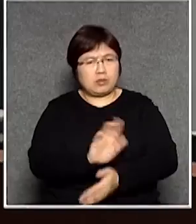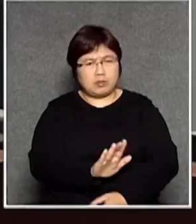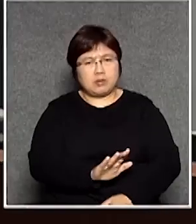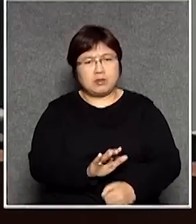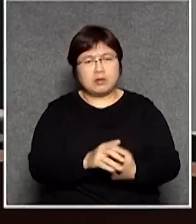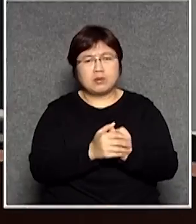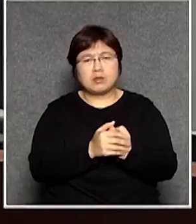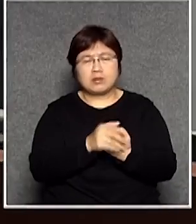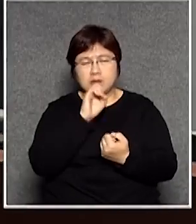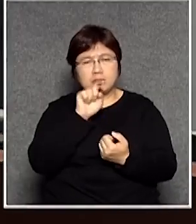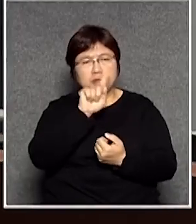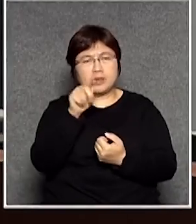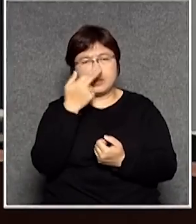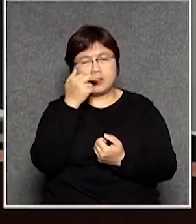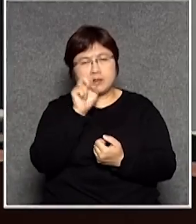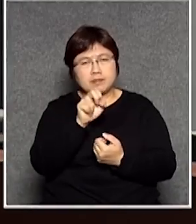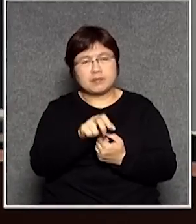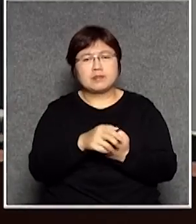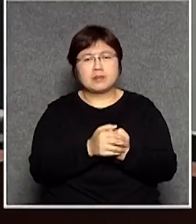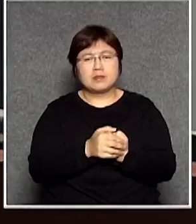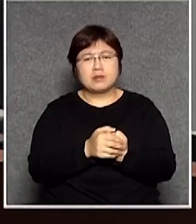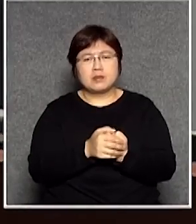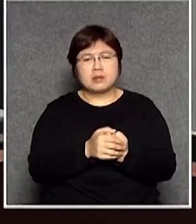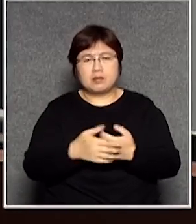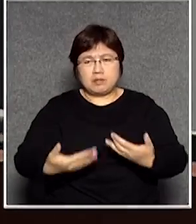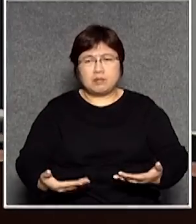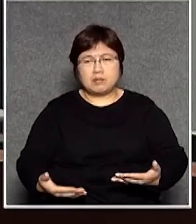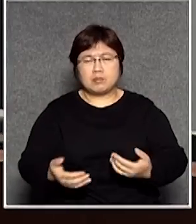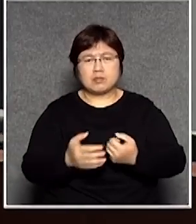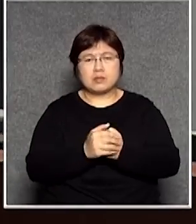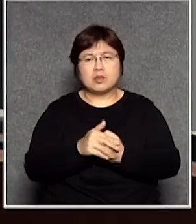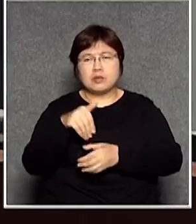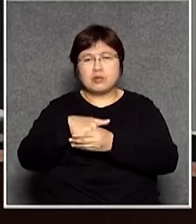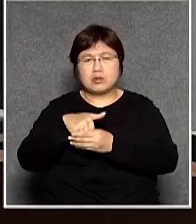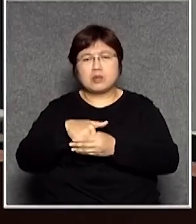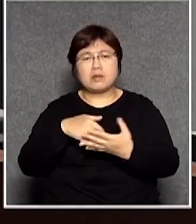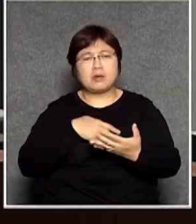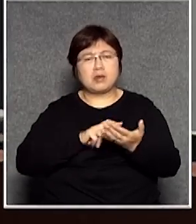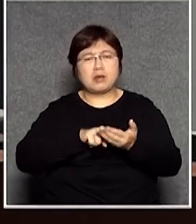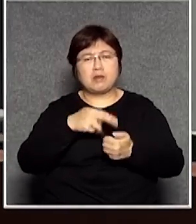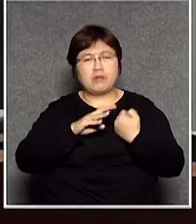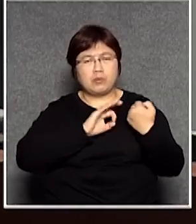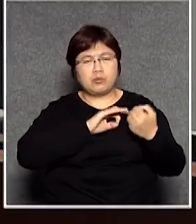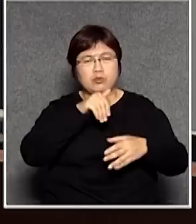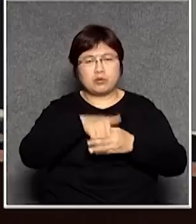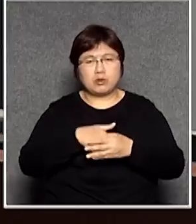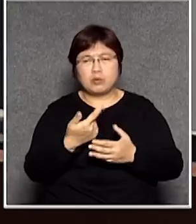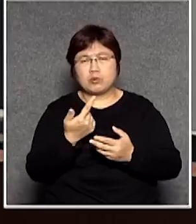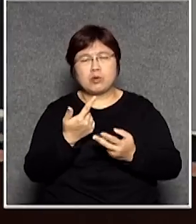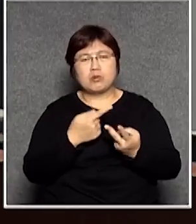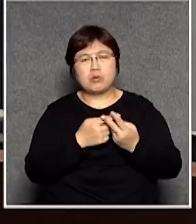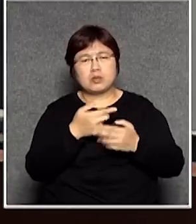呢 我都要問回這條問題問題就是說這次選舉入面很多的工程過程